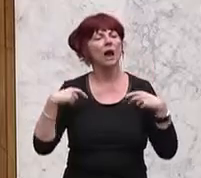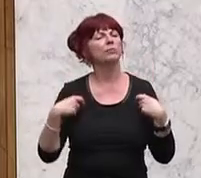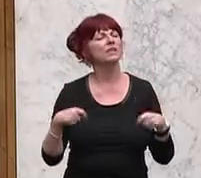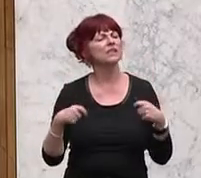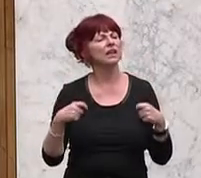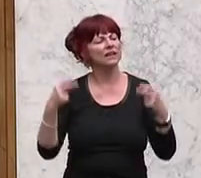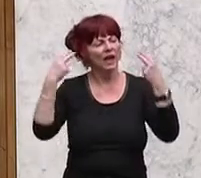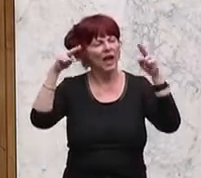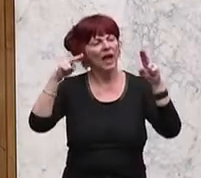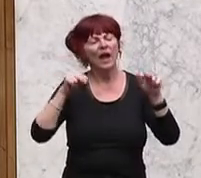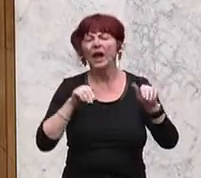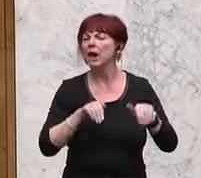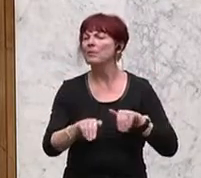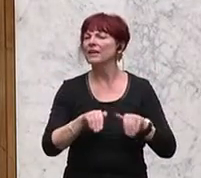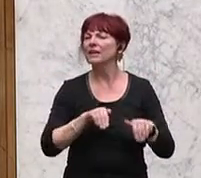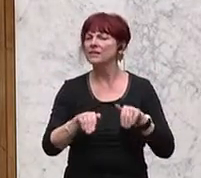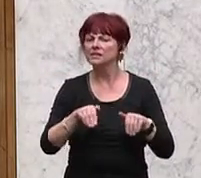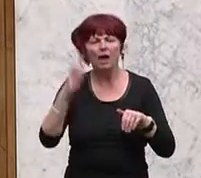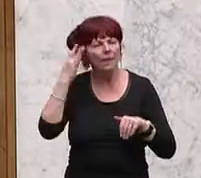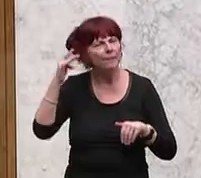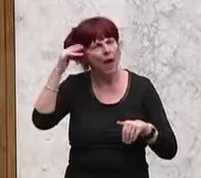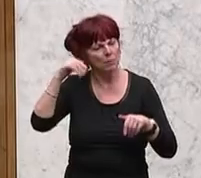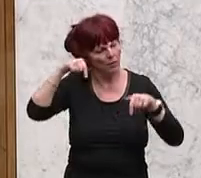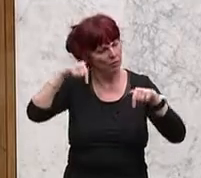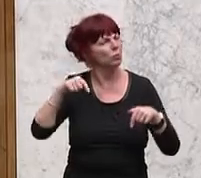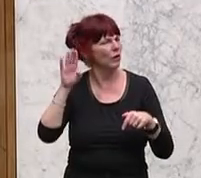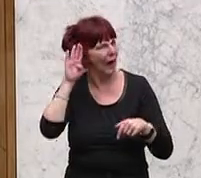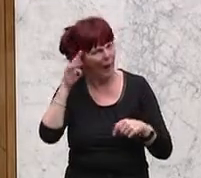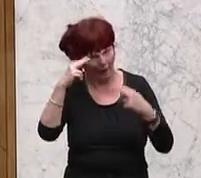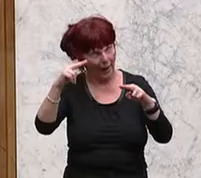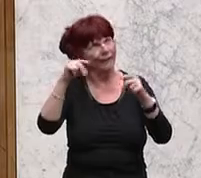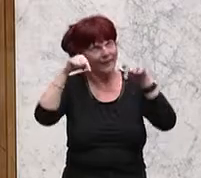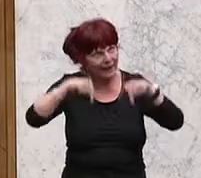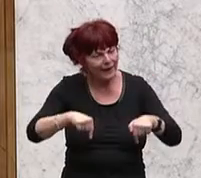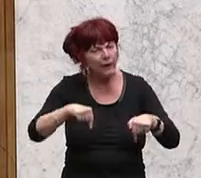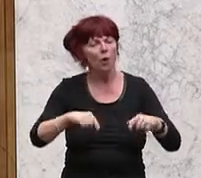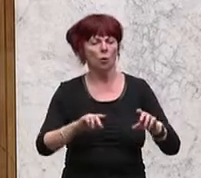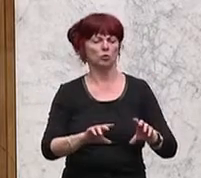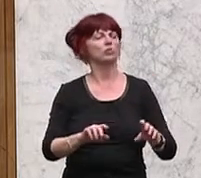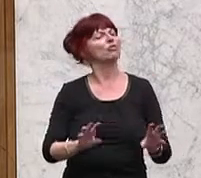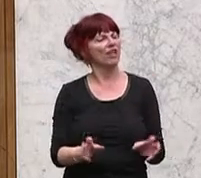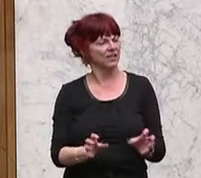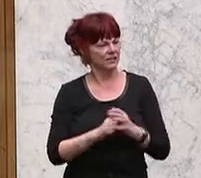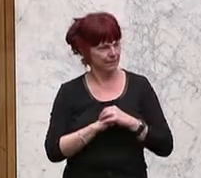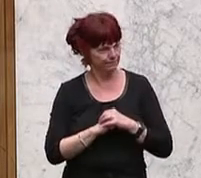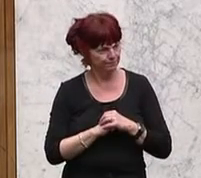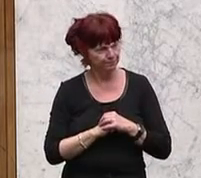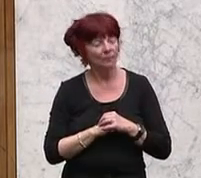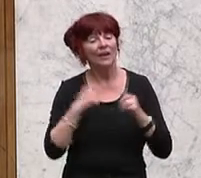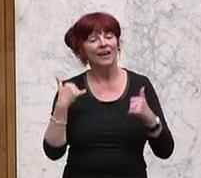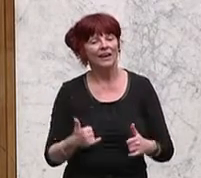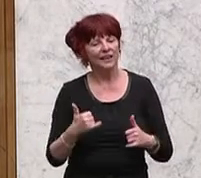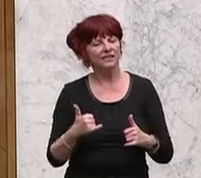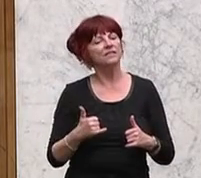Herr Minister, meine sehr geehrten Damen und Herren, hier herinnen und an den Bildschirmen. Ich beginne mit dem Bundesstraßen-Maut-Gesetz, sprich mit der Neuregelung der